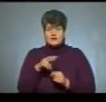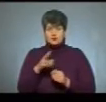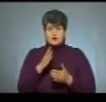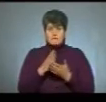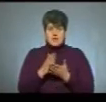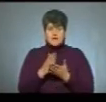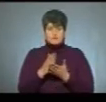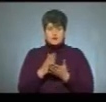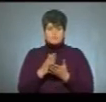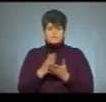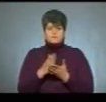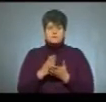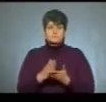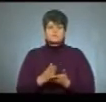такий,